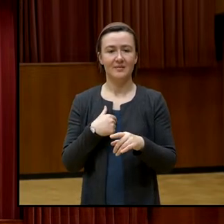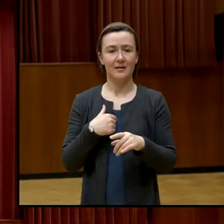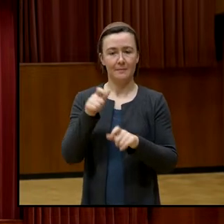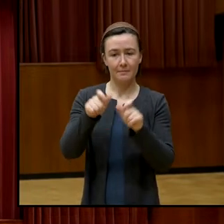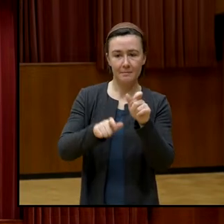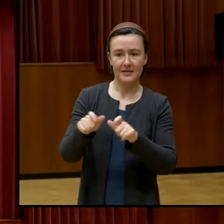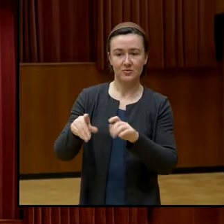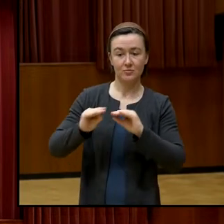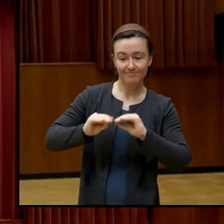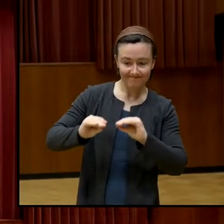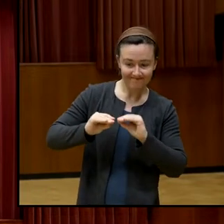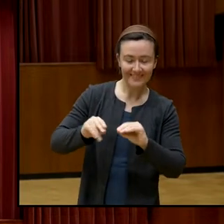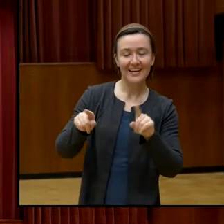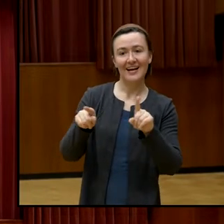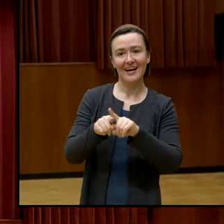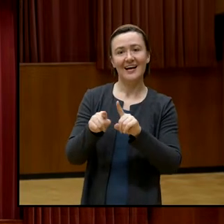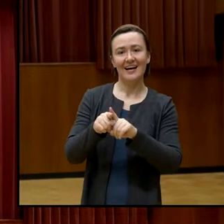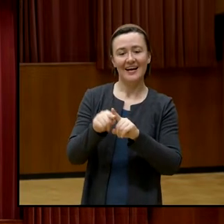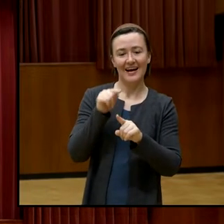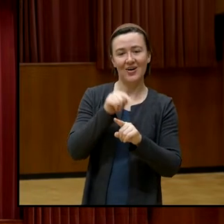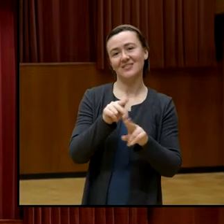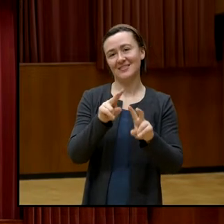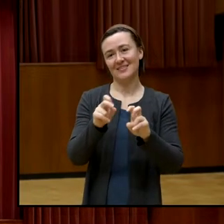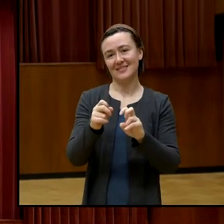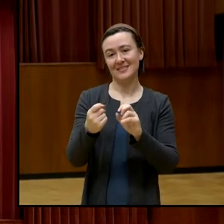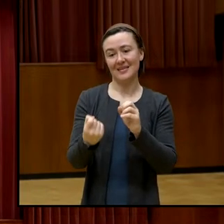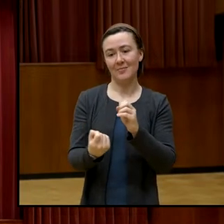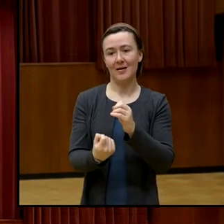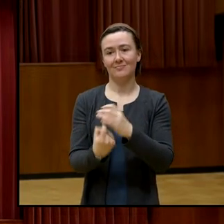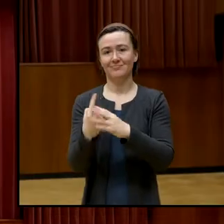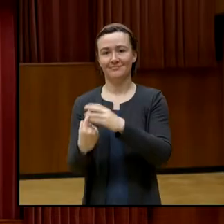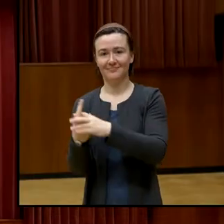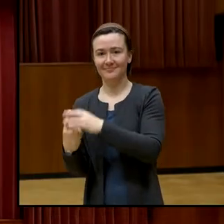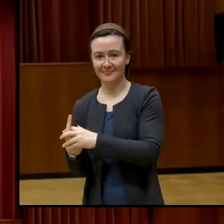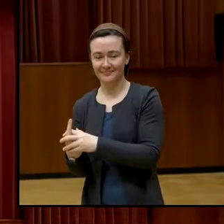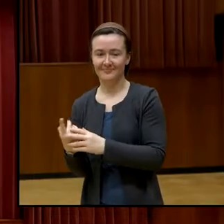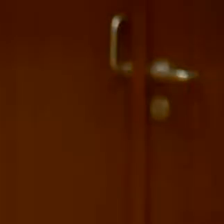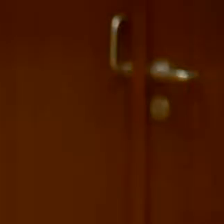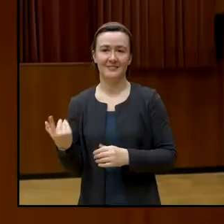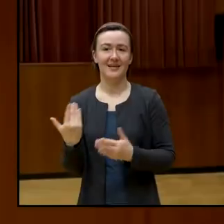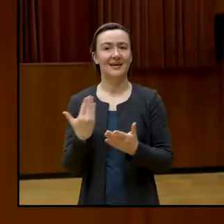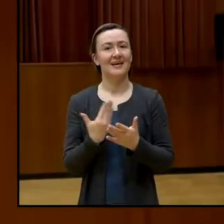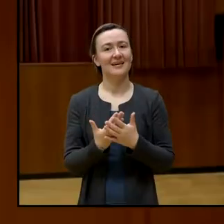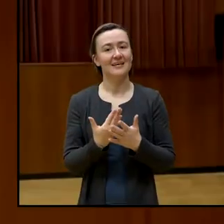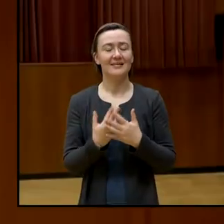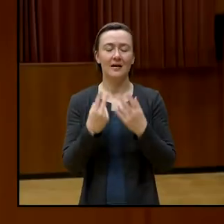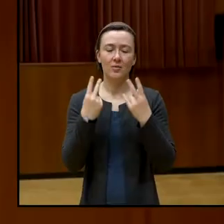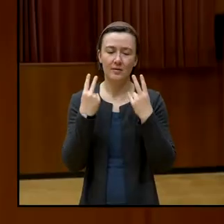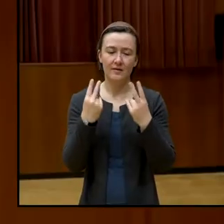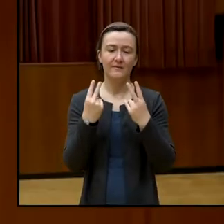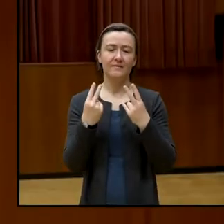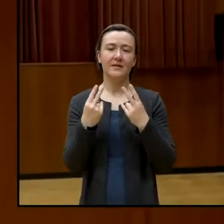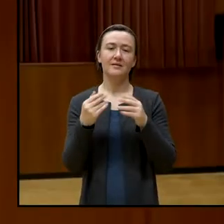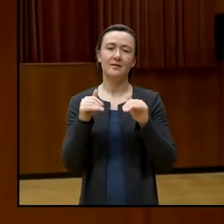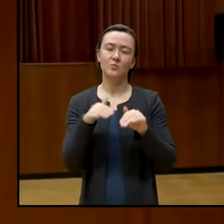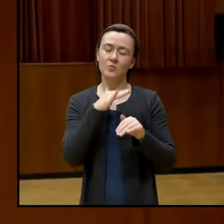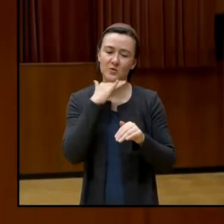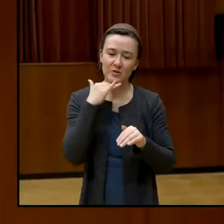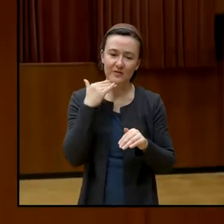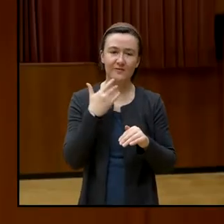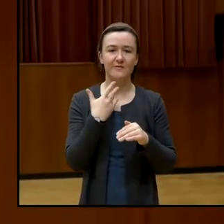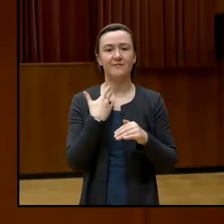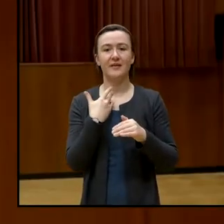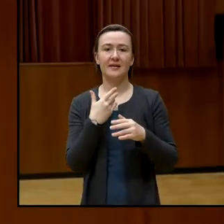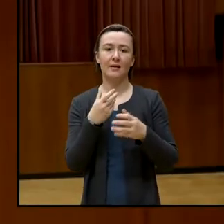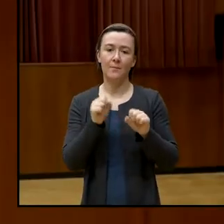den Personen. Und es daher umso wichtiger ist, dem möglichst viel Raum zu geben, möglichst viel Platz zu geben. Und tatsächlich